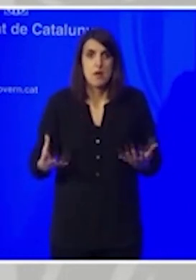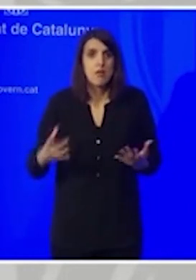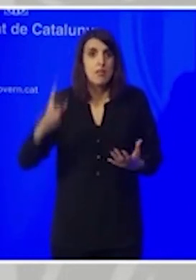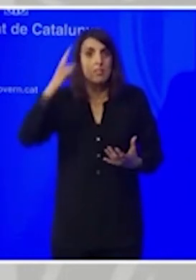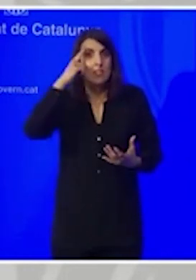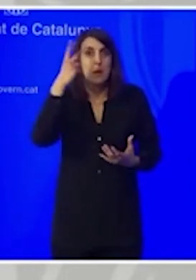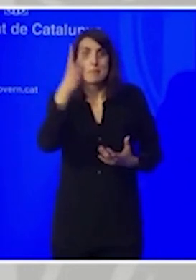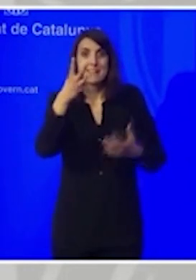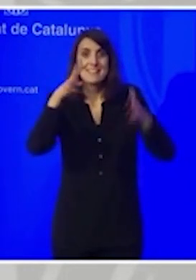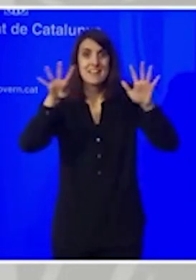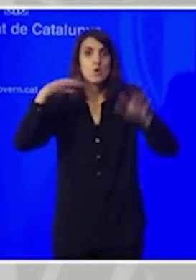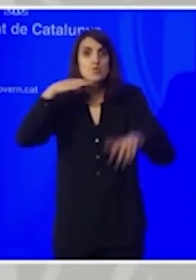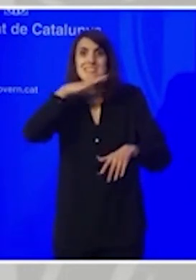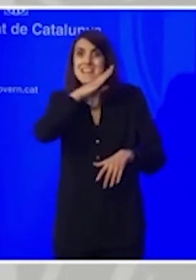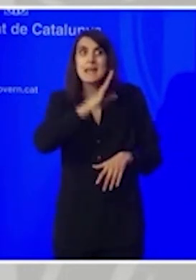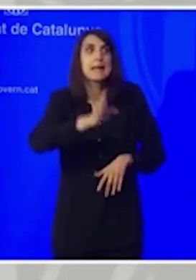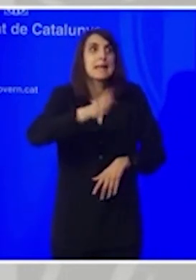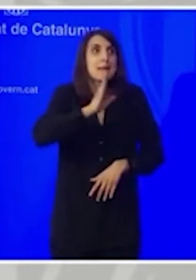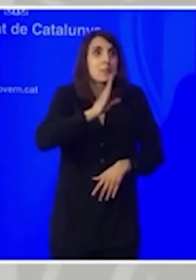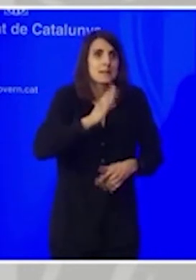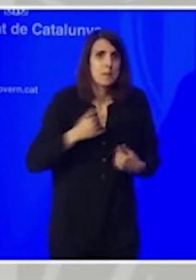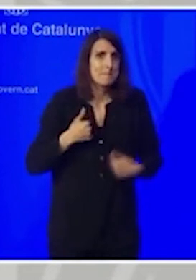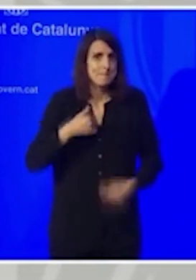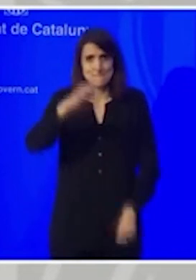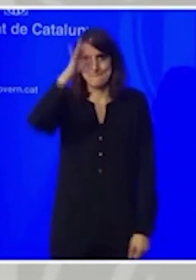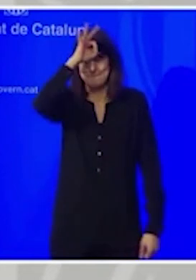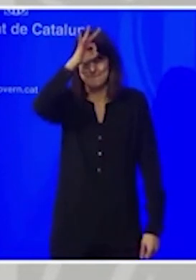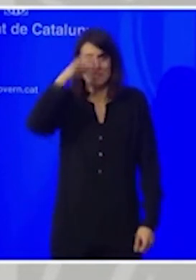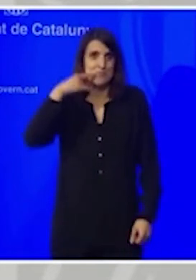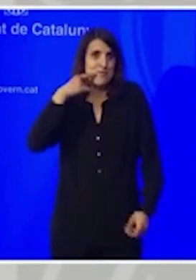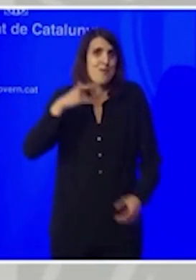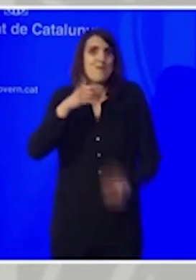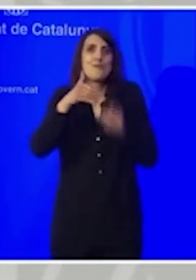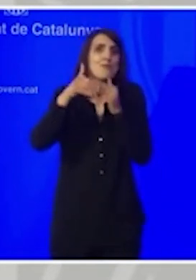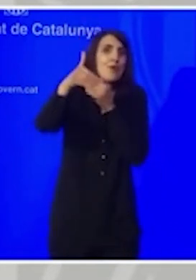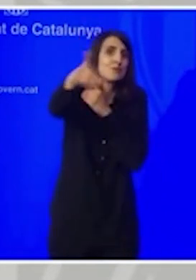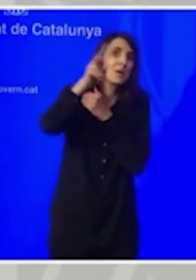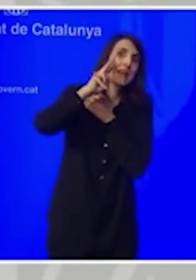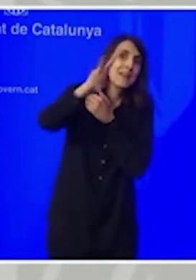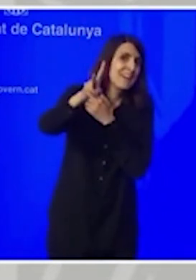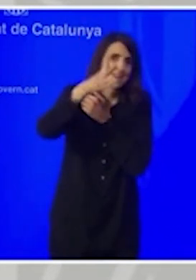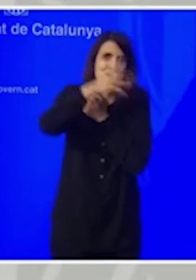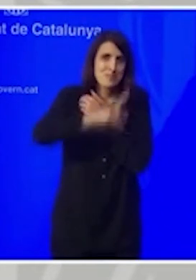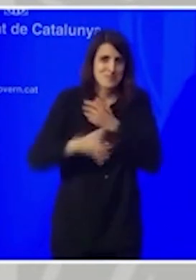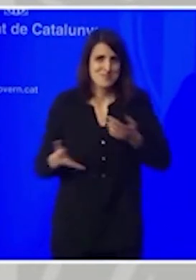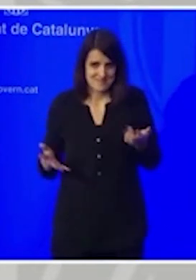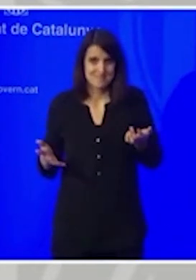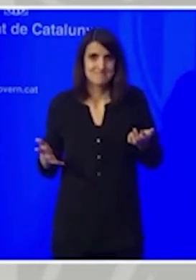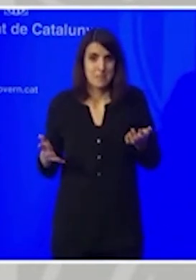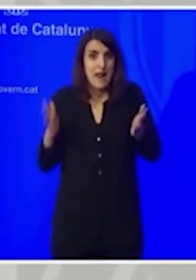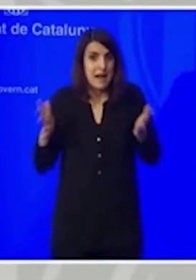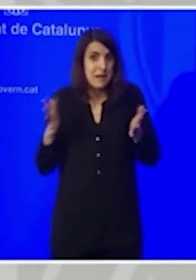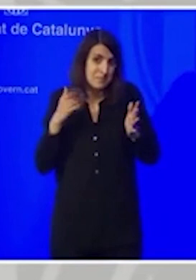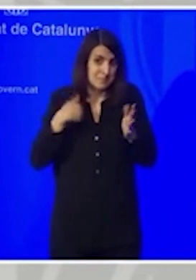el dia 29 de gener perquè no tinc una bola de vidre per veure el futur. Però les dades en aquests moments ens fan pensar